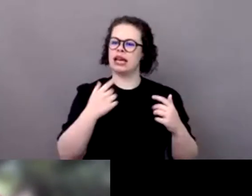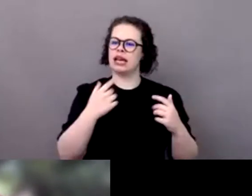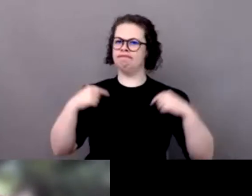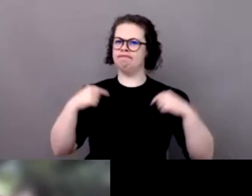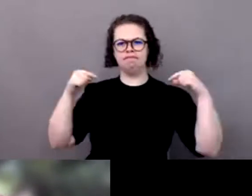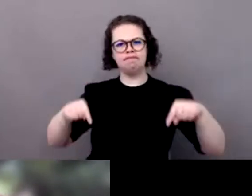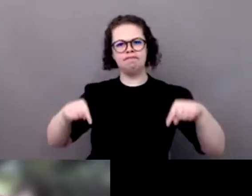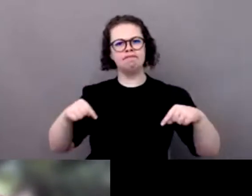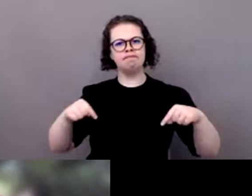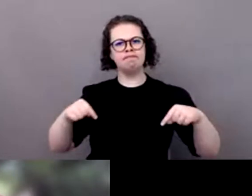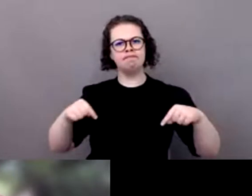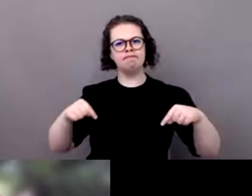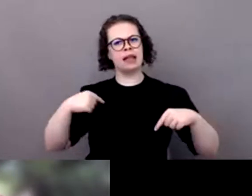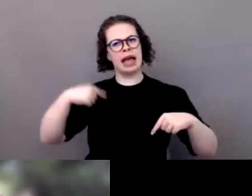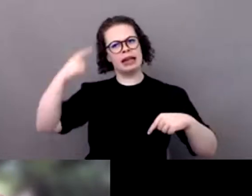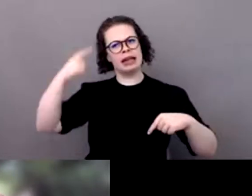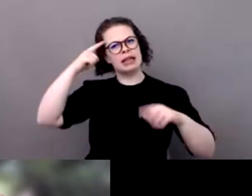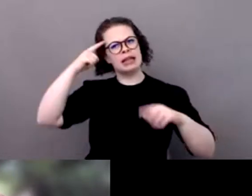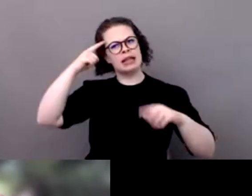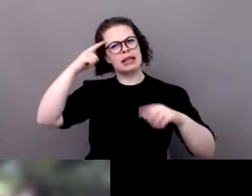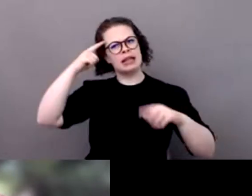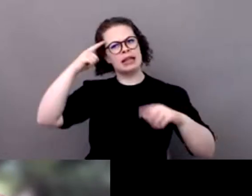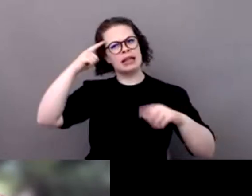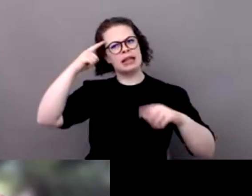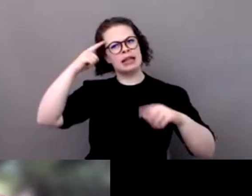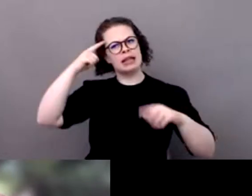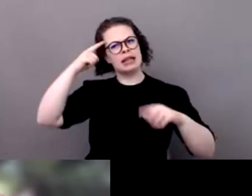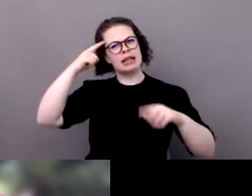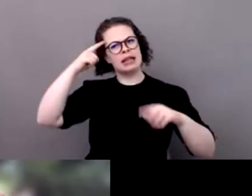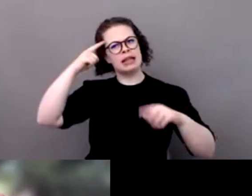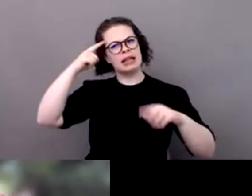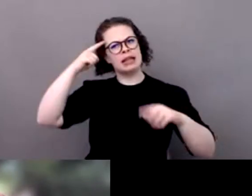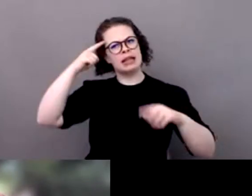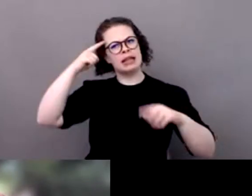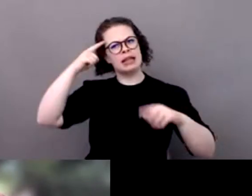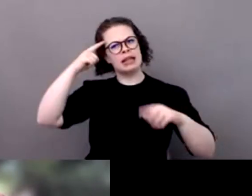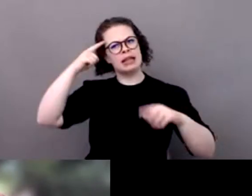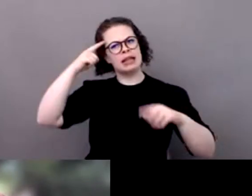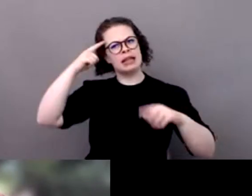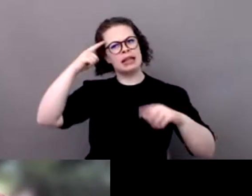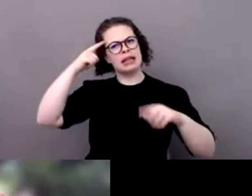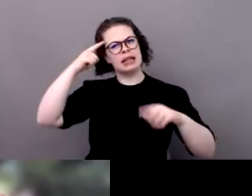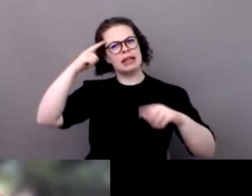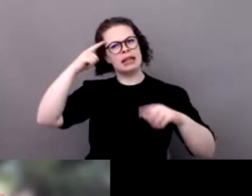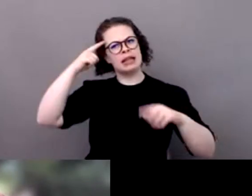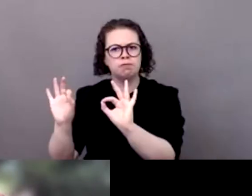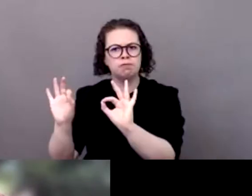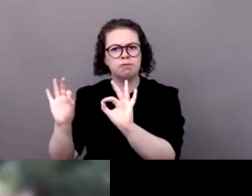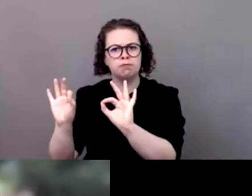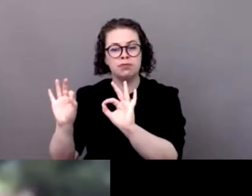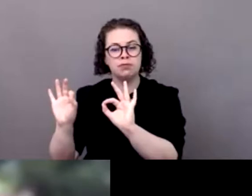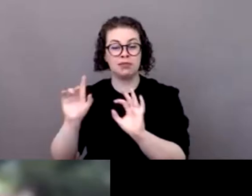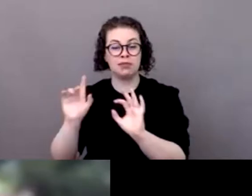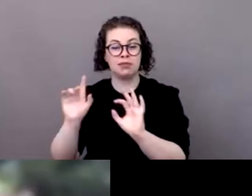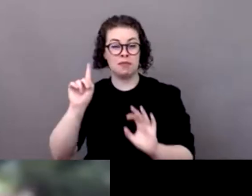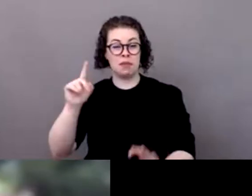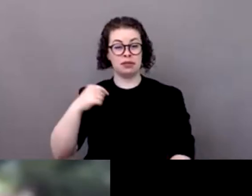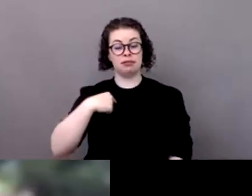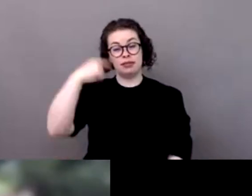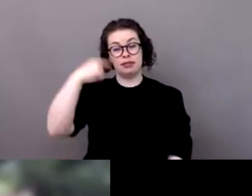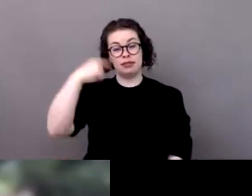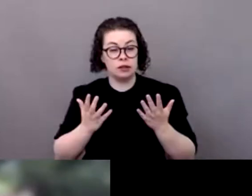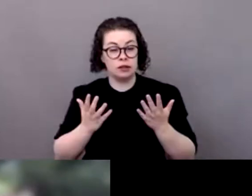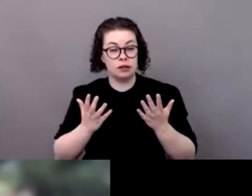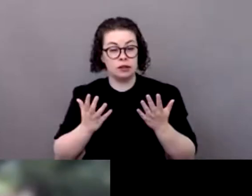généralisation une norme de prendre ce sujet là par on prend le modèle de notre